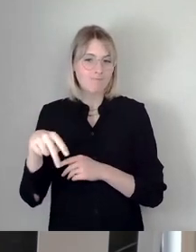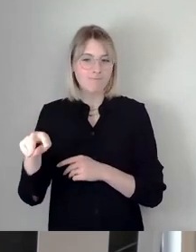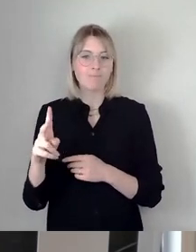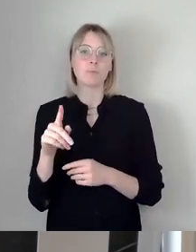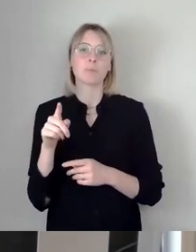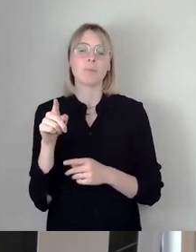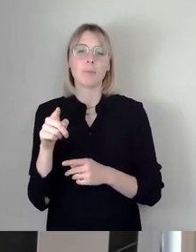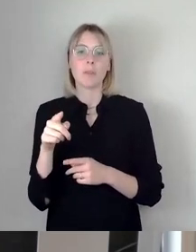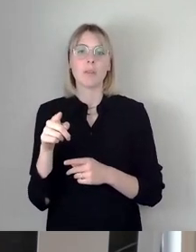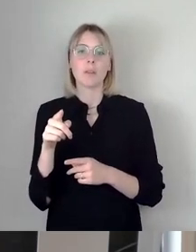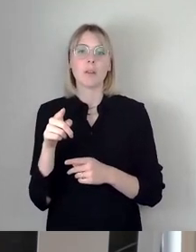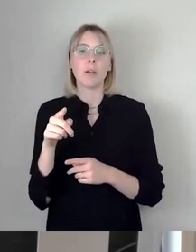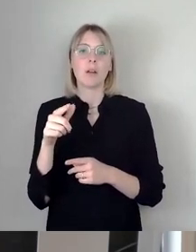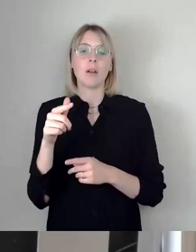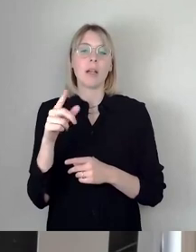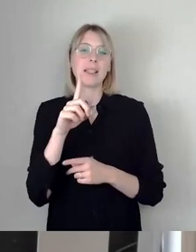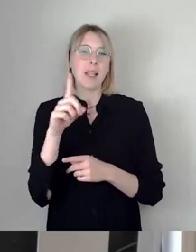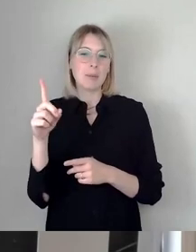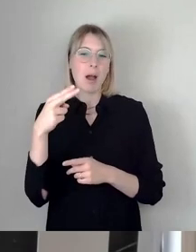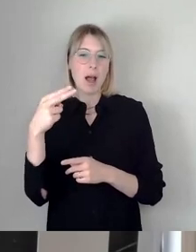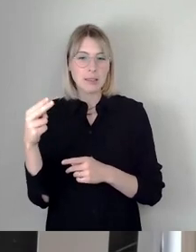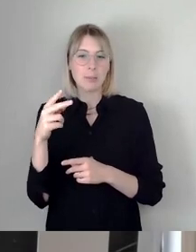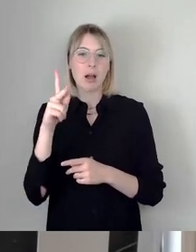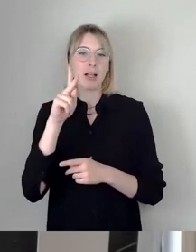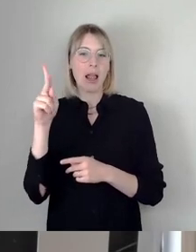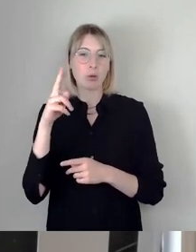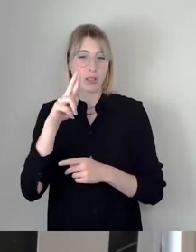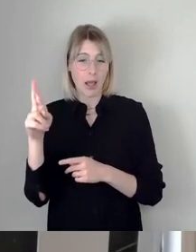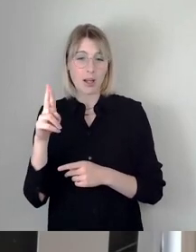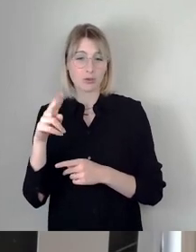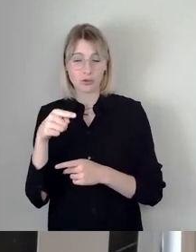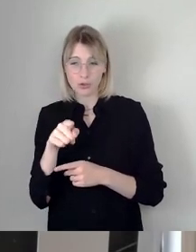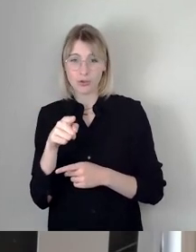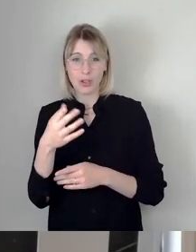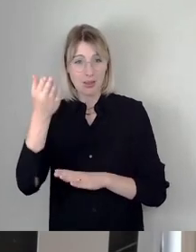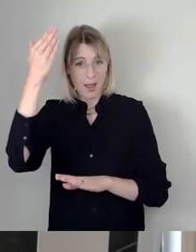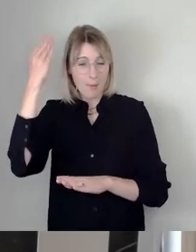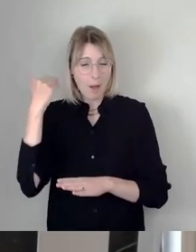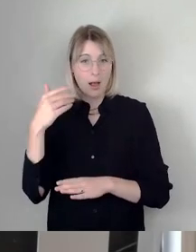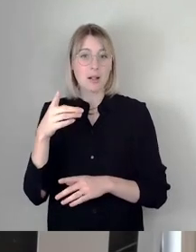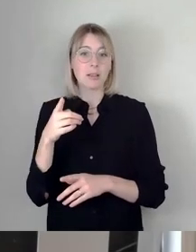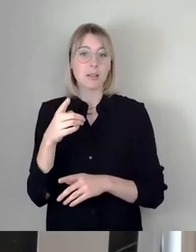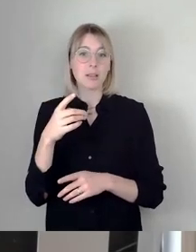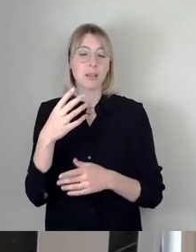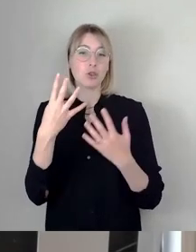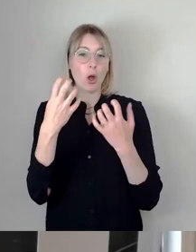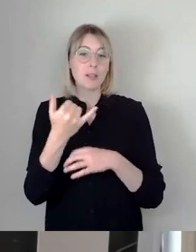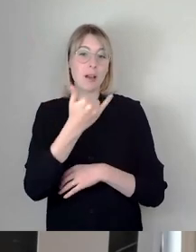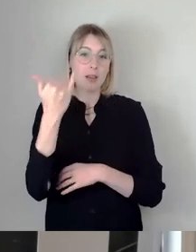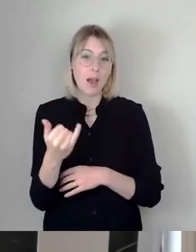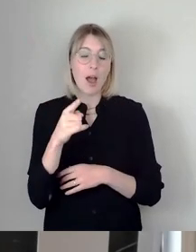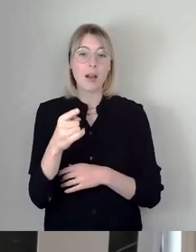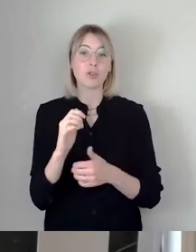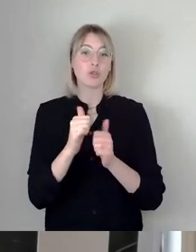Ich fange bei Dietmar Hasler und Klaus Rentsch an. In den 90ern, die sich diesen Sportpark Ostra mal ausgedacht haben, dass das nämlich eine